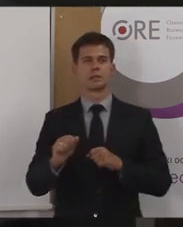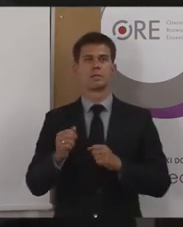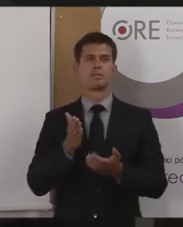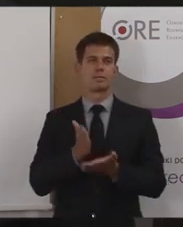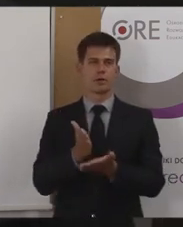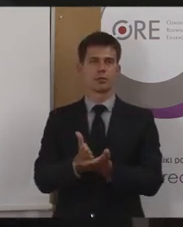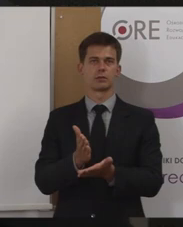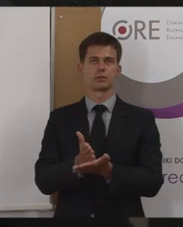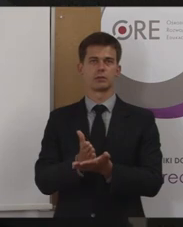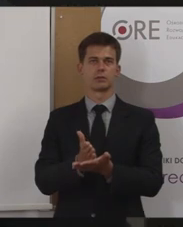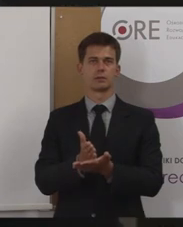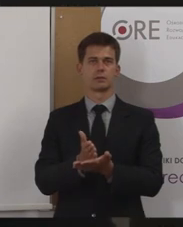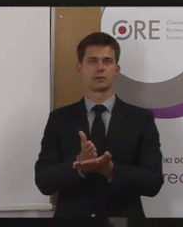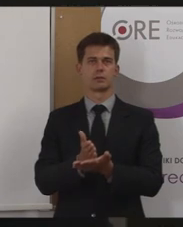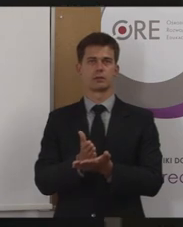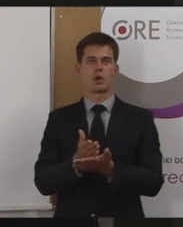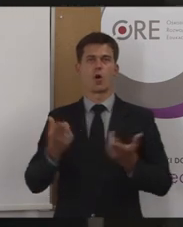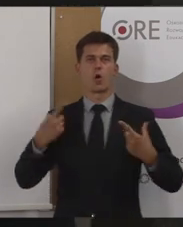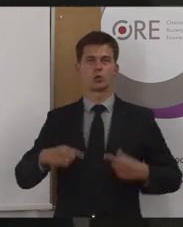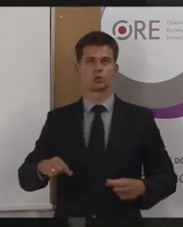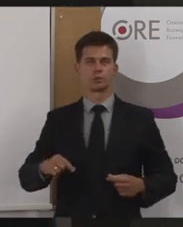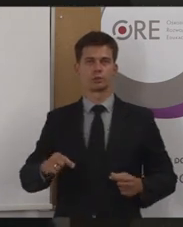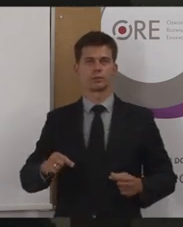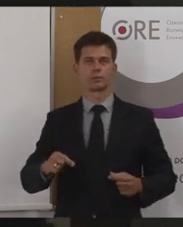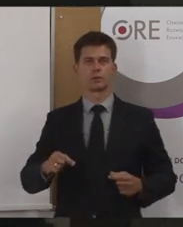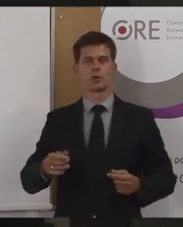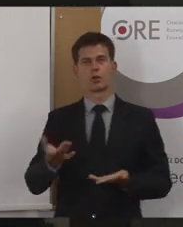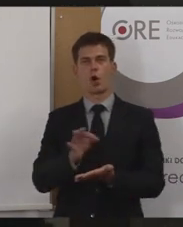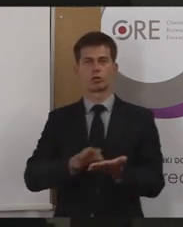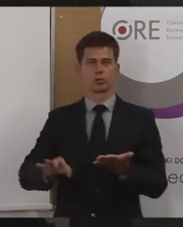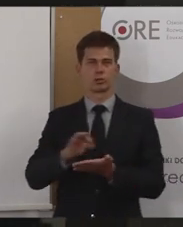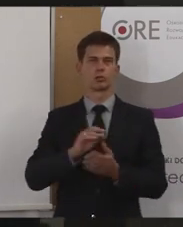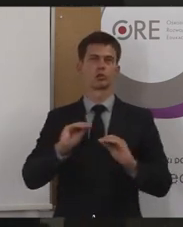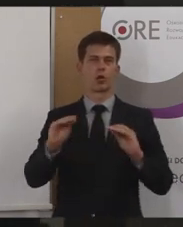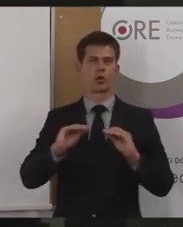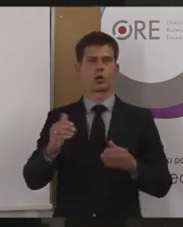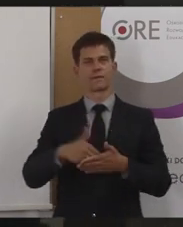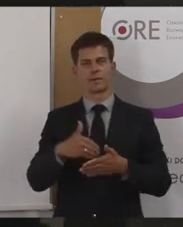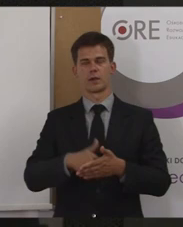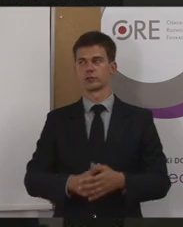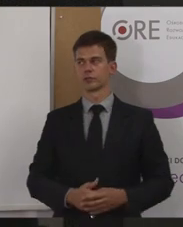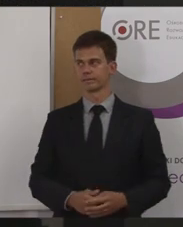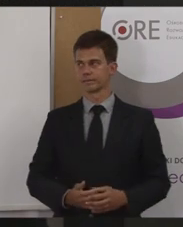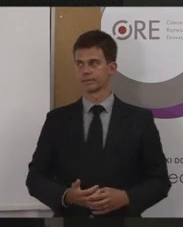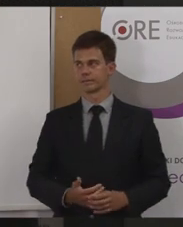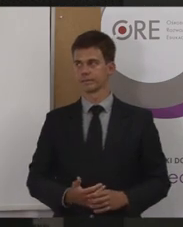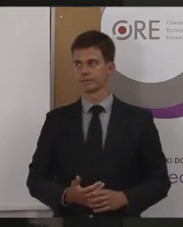strony właśnie osób z specjalnych ośrodków wywowawczych.